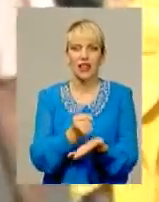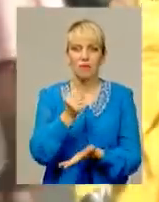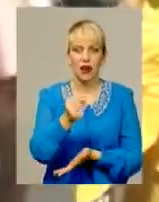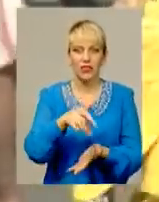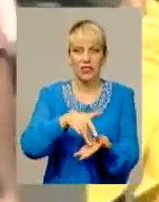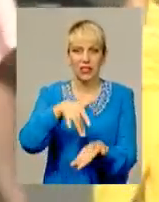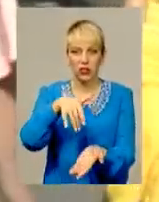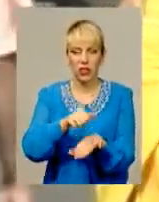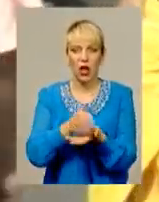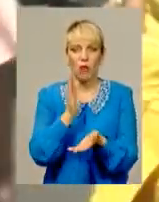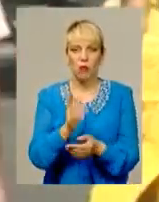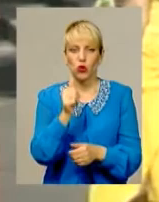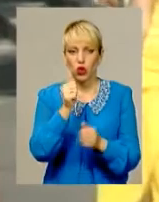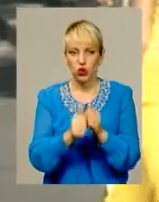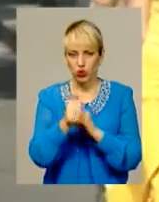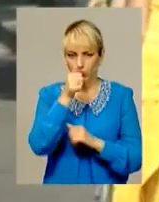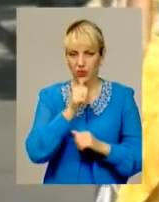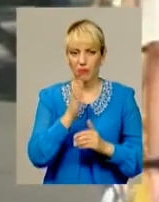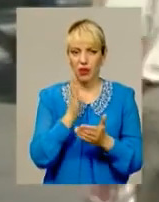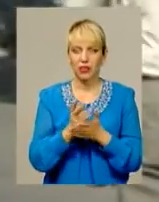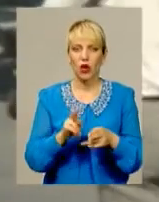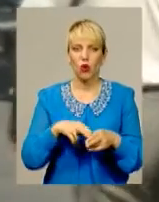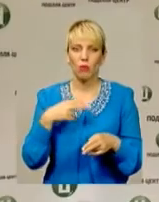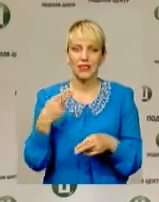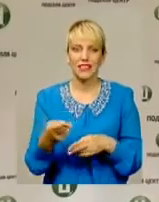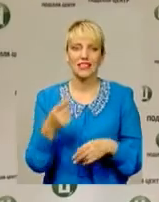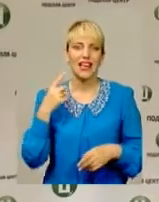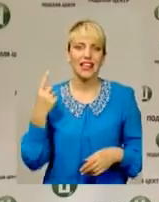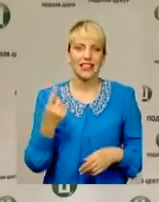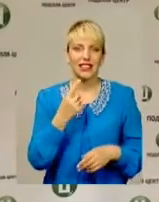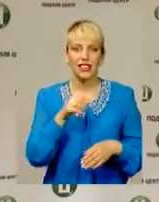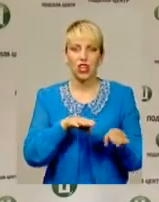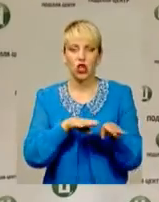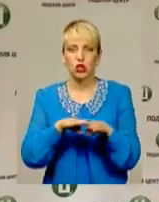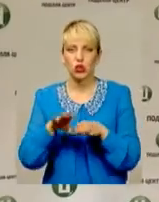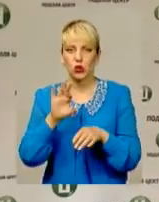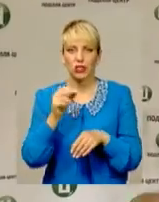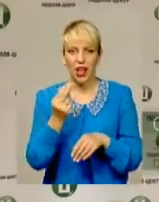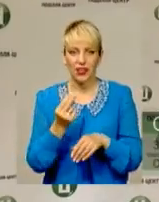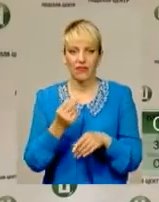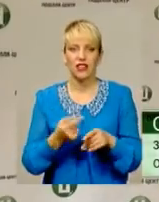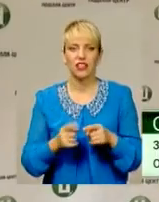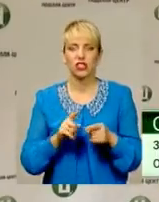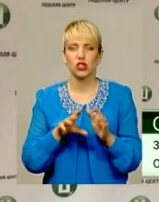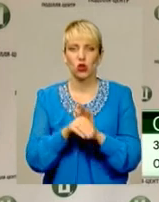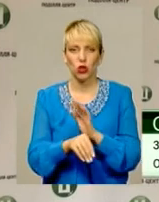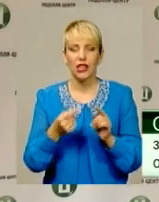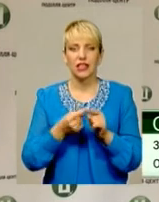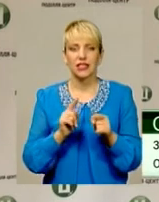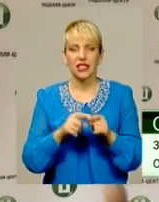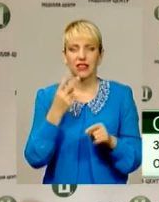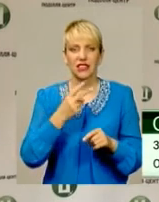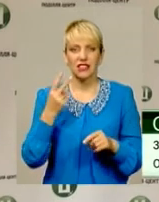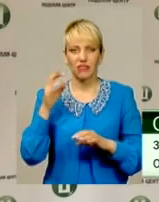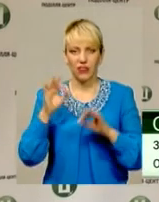то матиме щомісяця компенсацію єдиного соціального внеску. Єдиний соціальний внесок сьогодні складає 22% від нарахованої